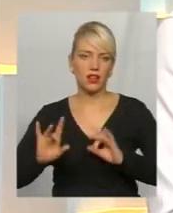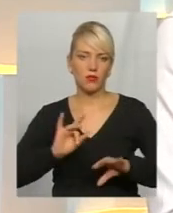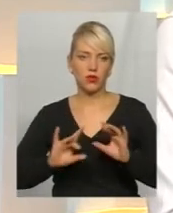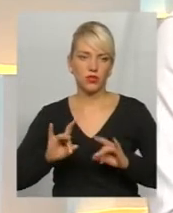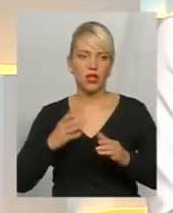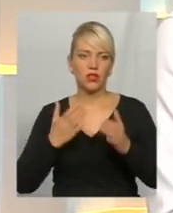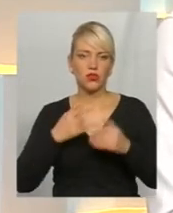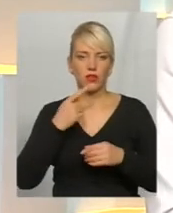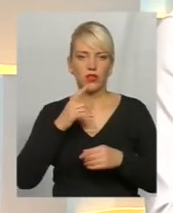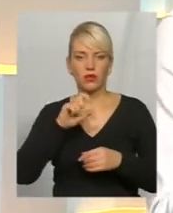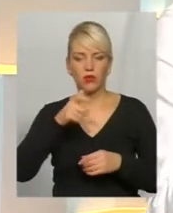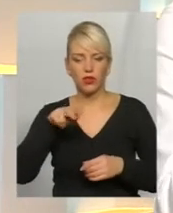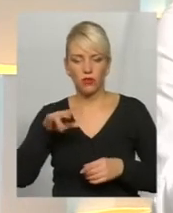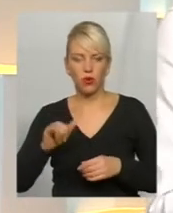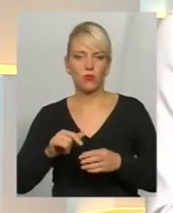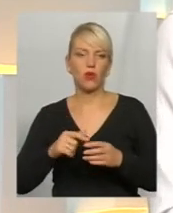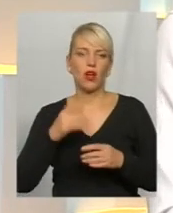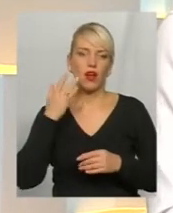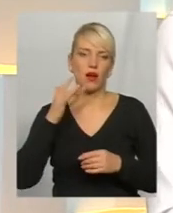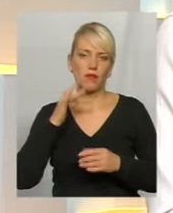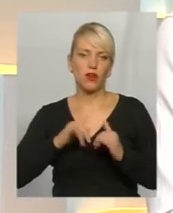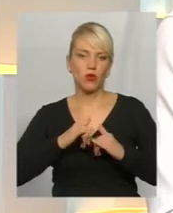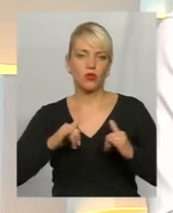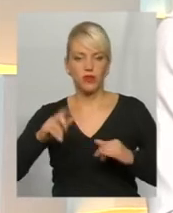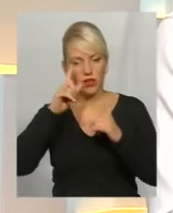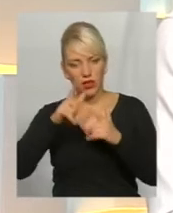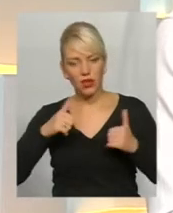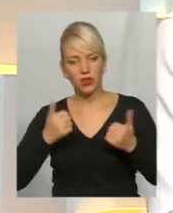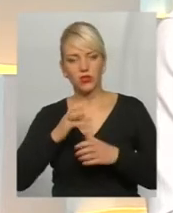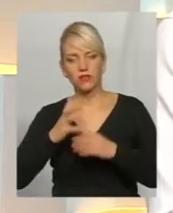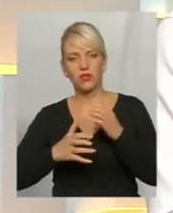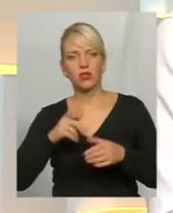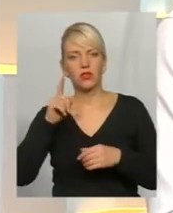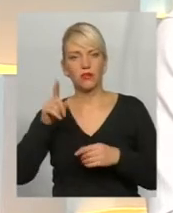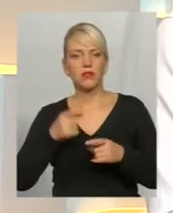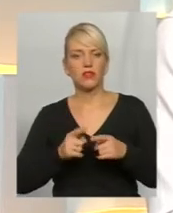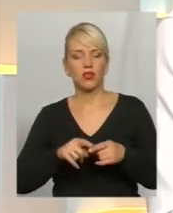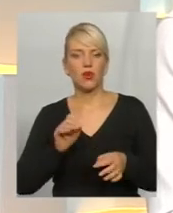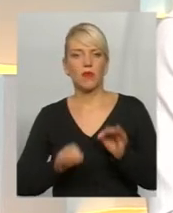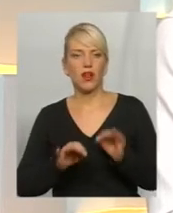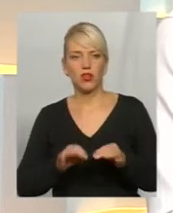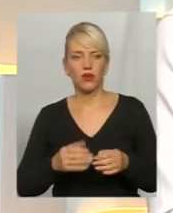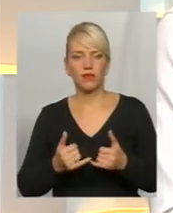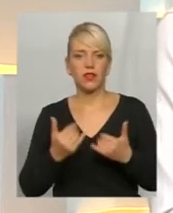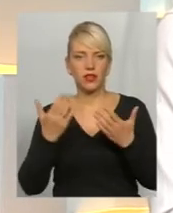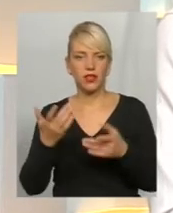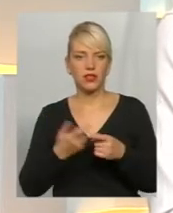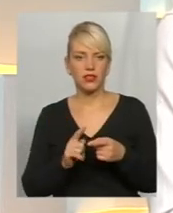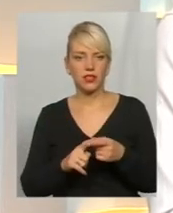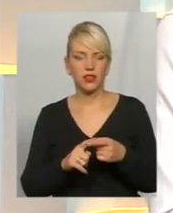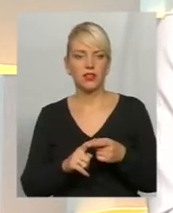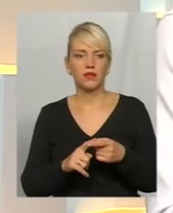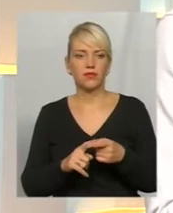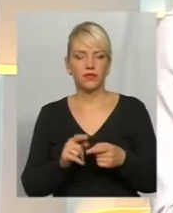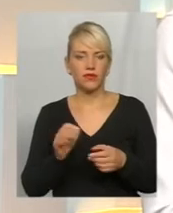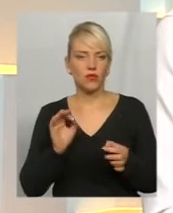Якщо брати Європу, Америку, в розумінні ті країни світу, то там це нормально. Для них це надійно завжди,